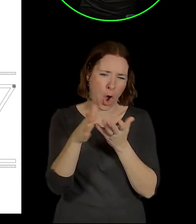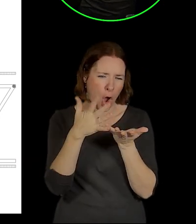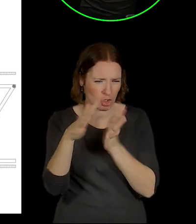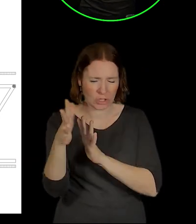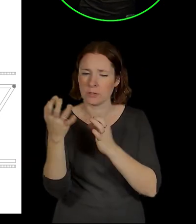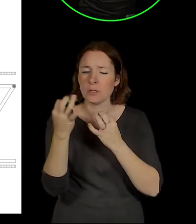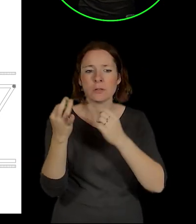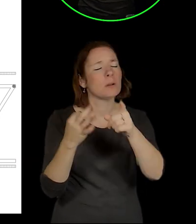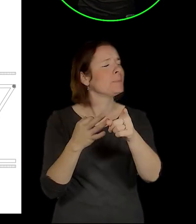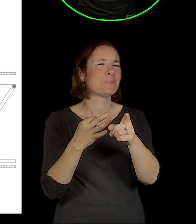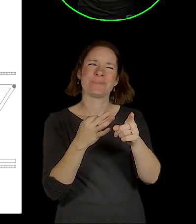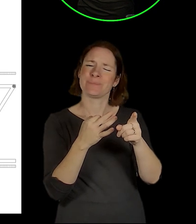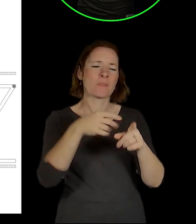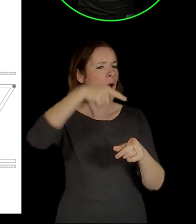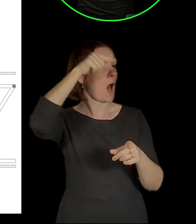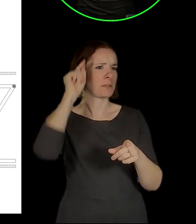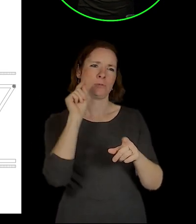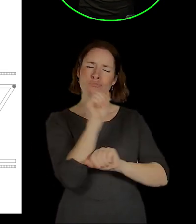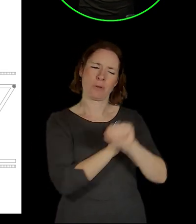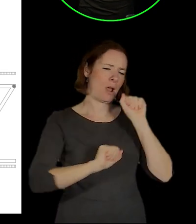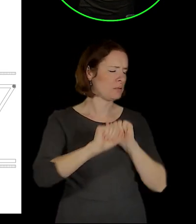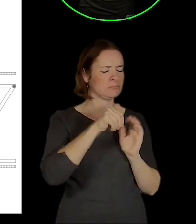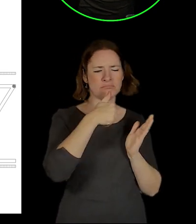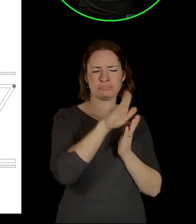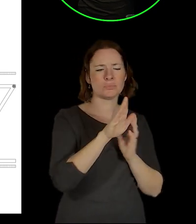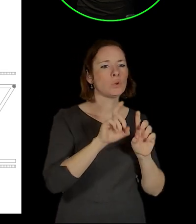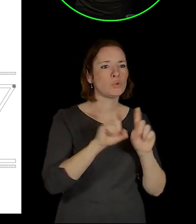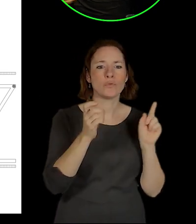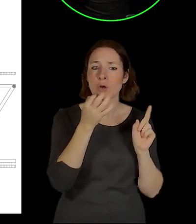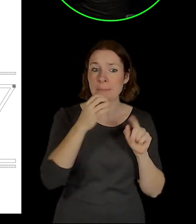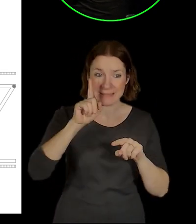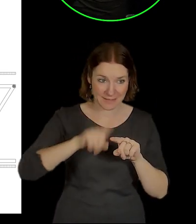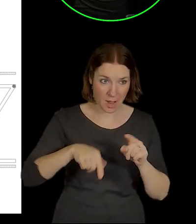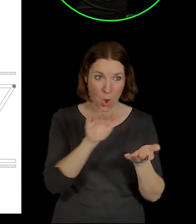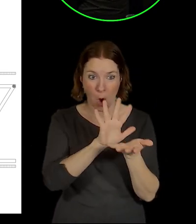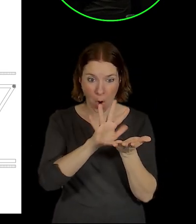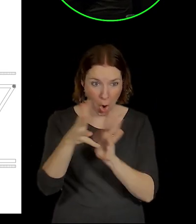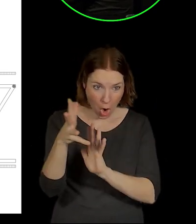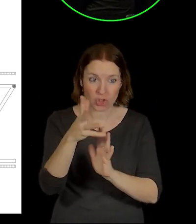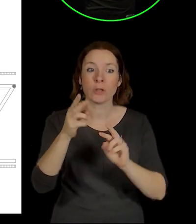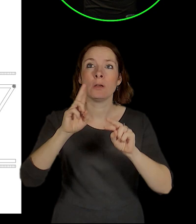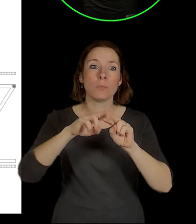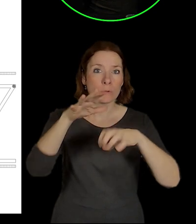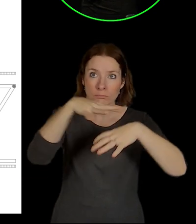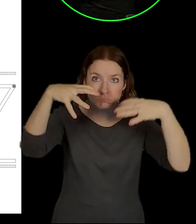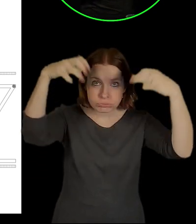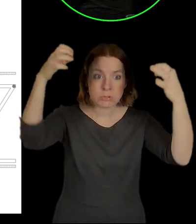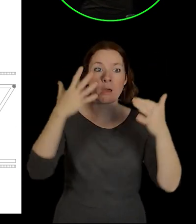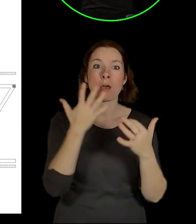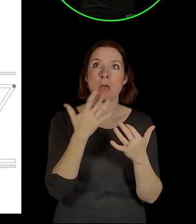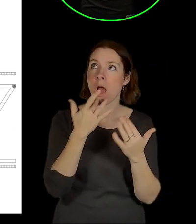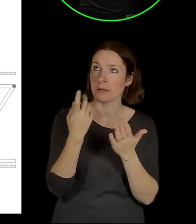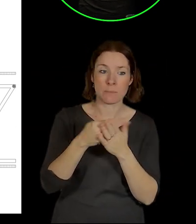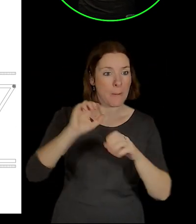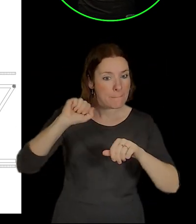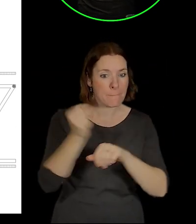prostě si nedokázali představit, jak by odsaď odváděli dým nebo horké plyny v případě požáru. Takže